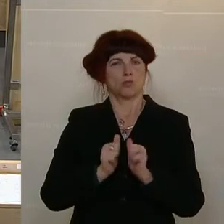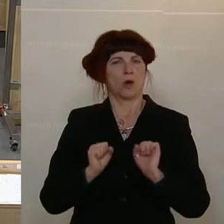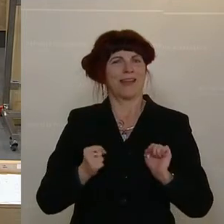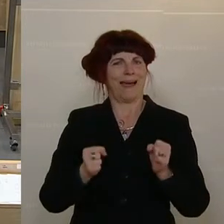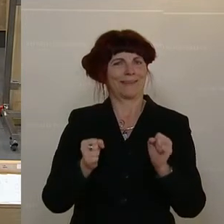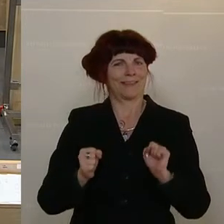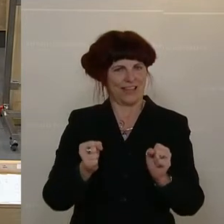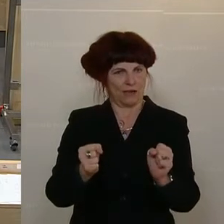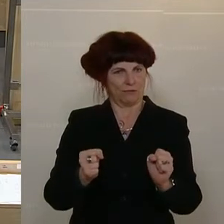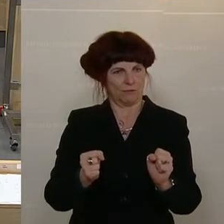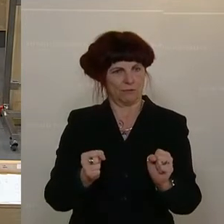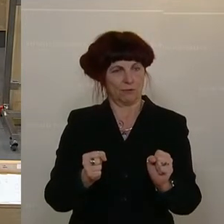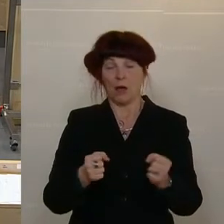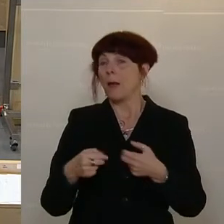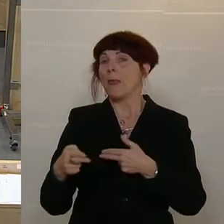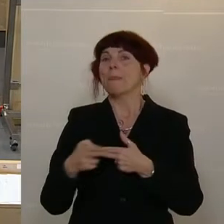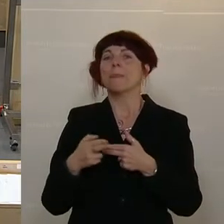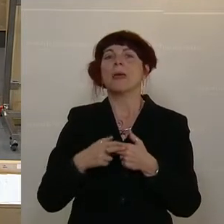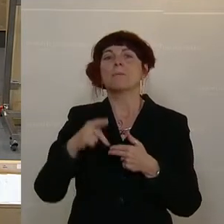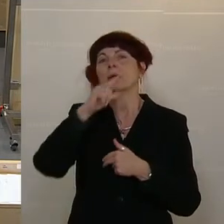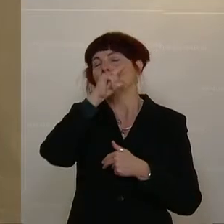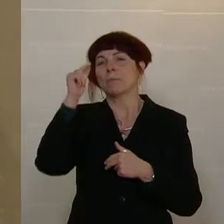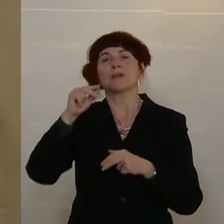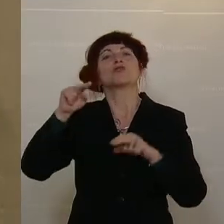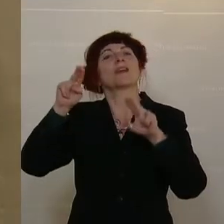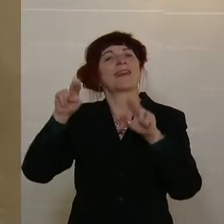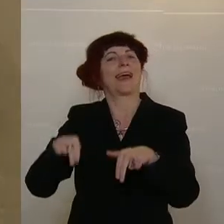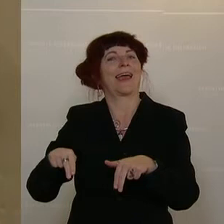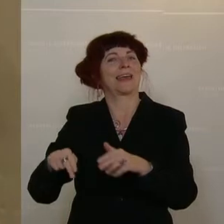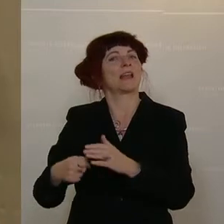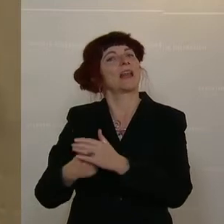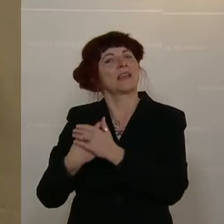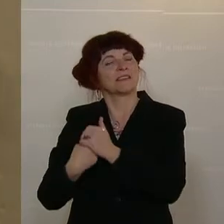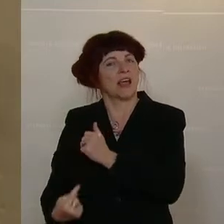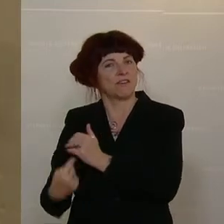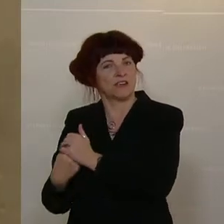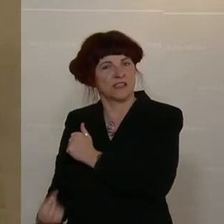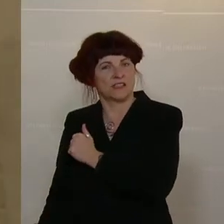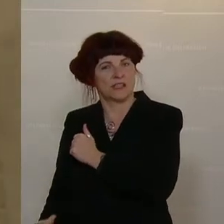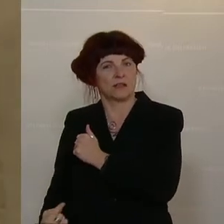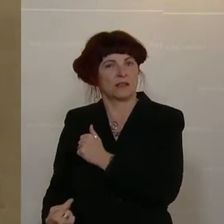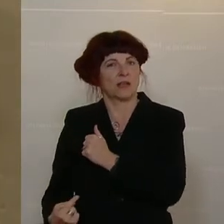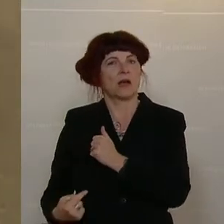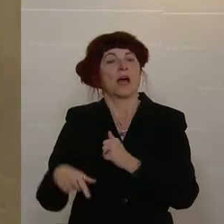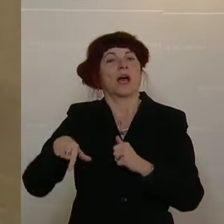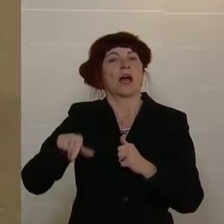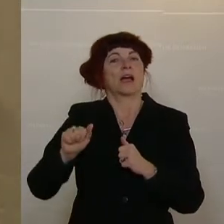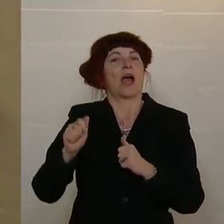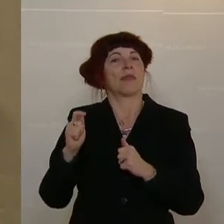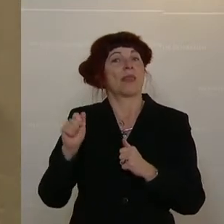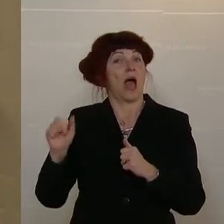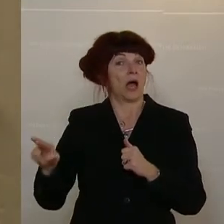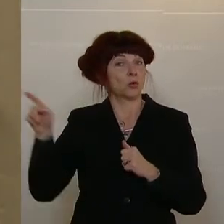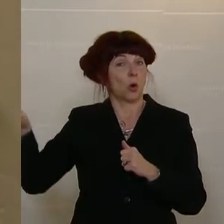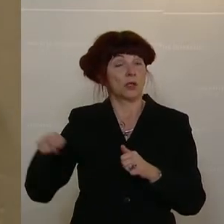sage ich, neben allen menschenrechtlichen Defiziten hat in Katar eine Fußball-Weltmeisterschaft überhaupt nichts